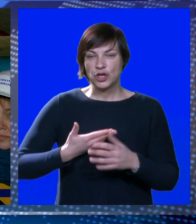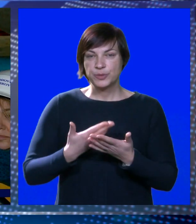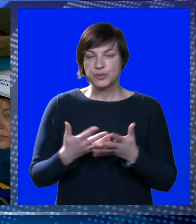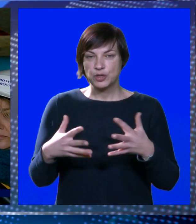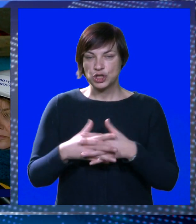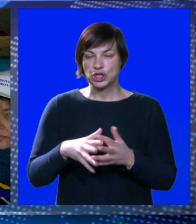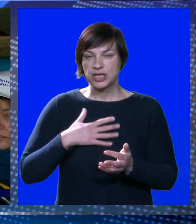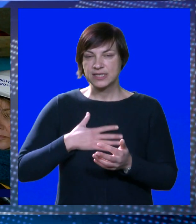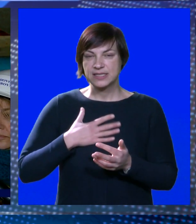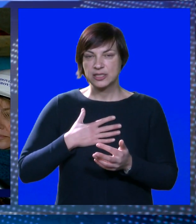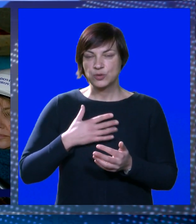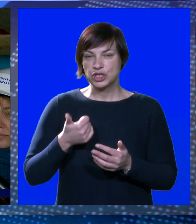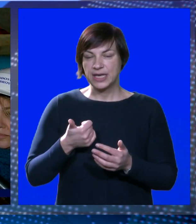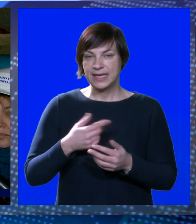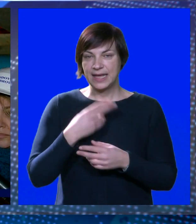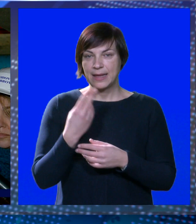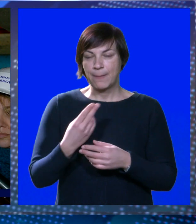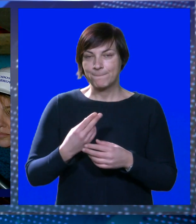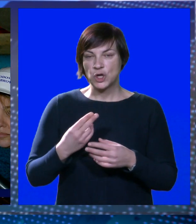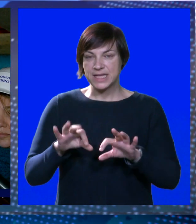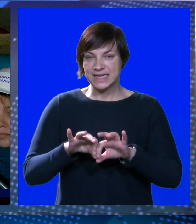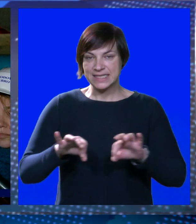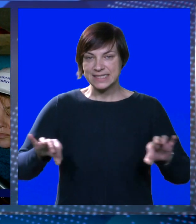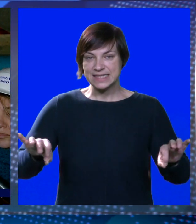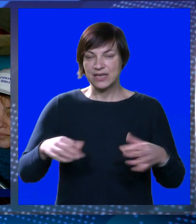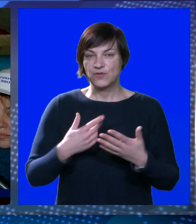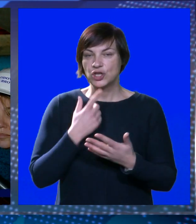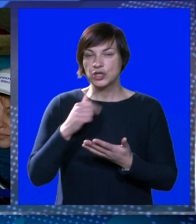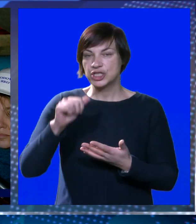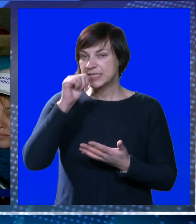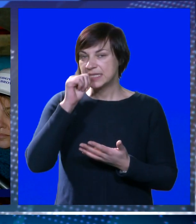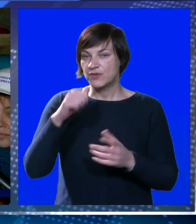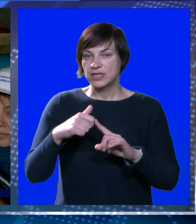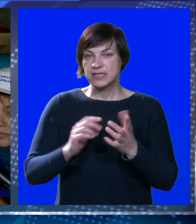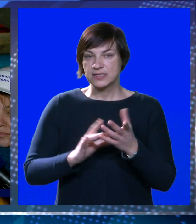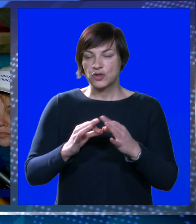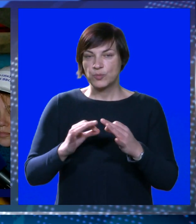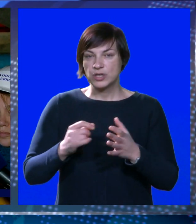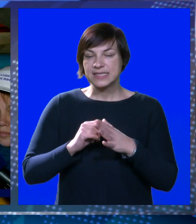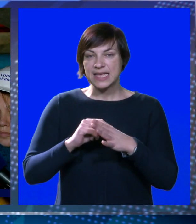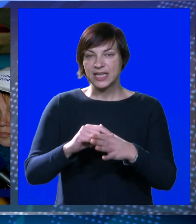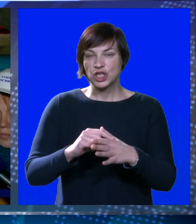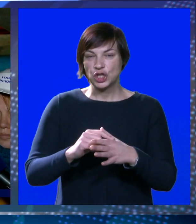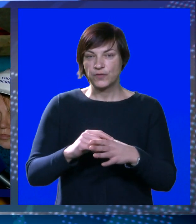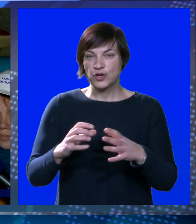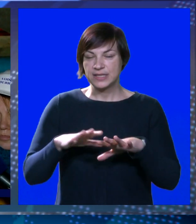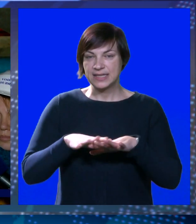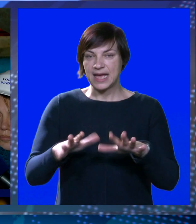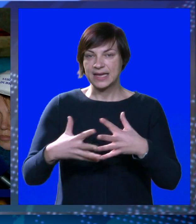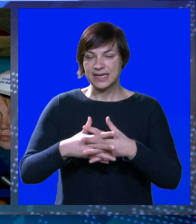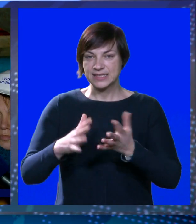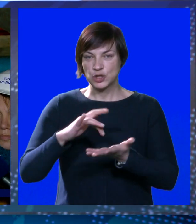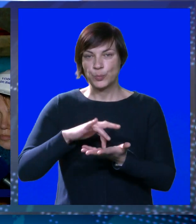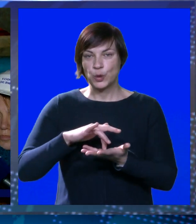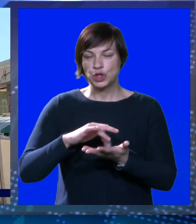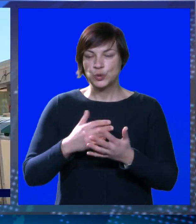grad zaslužuje, jedan modern cjevovod kojim će se voda s komovca dovoditi na užegradsko